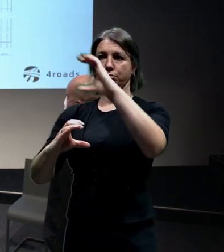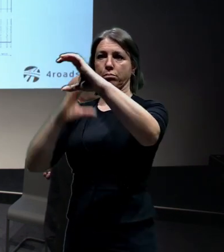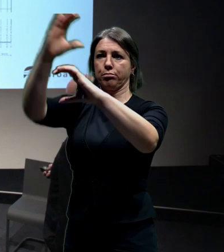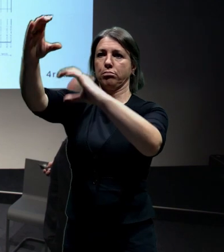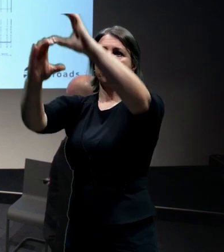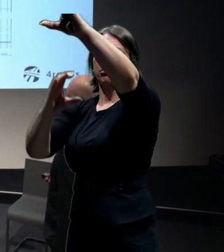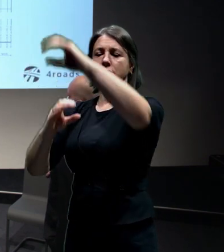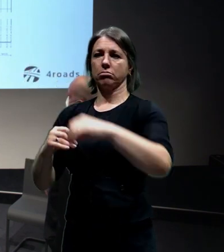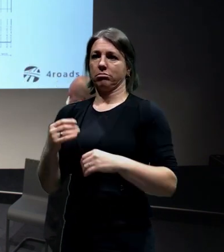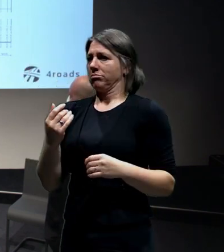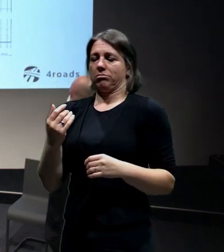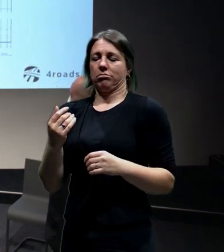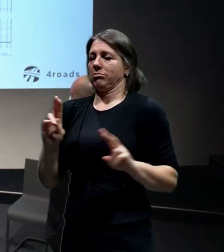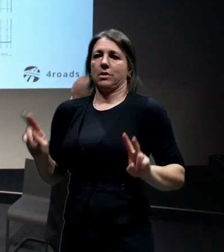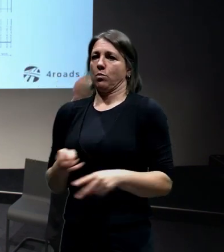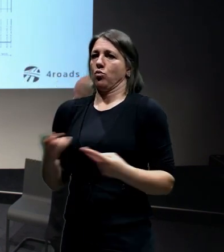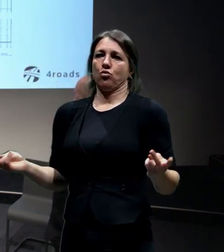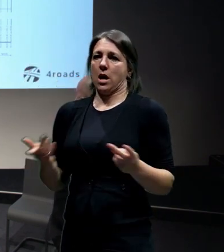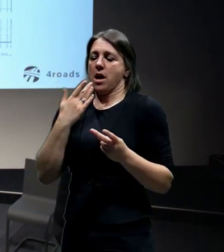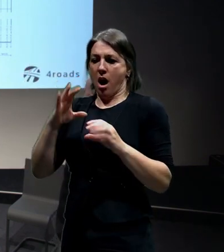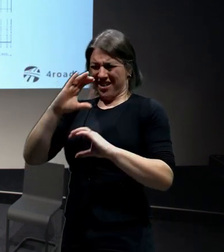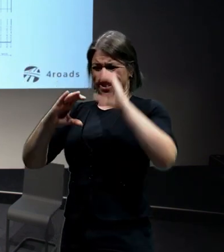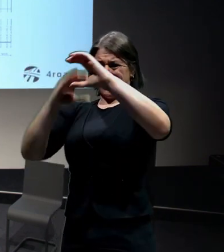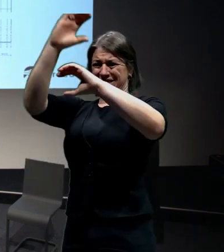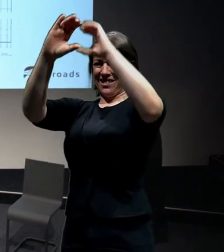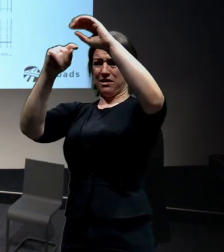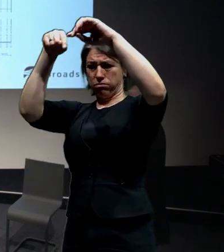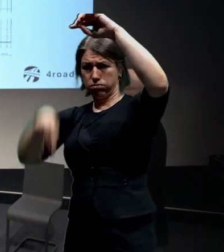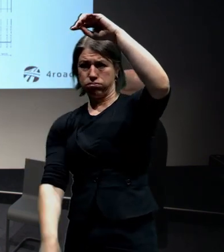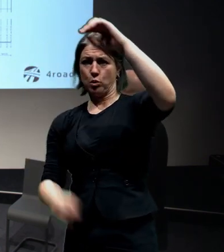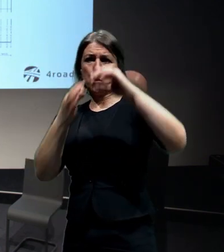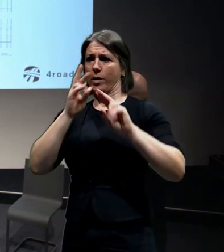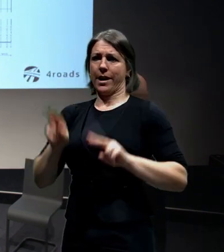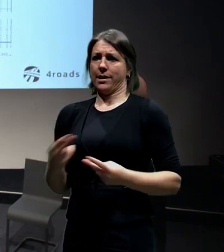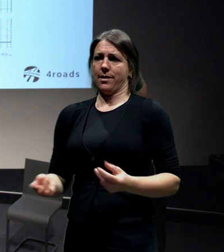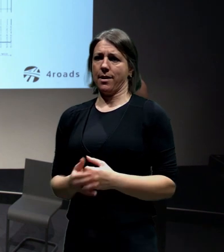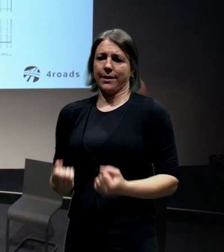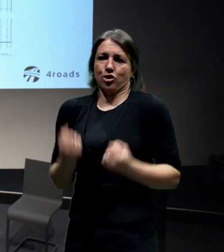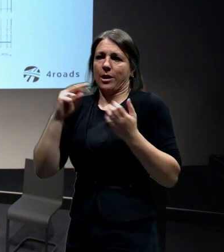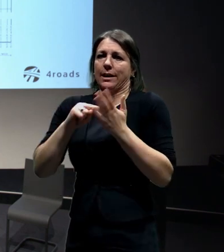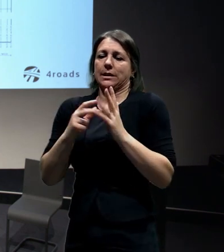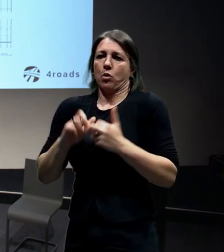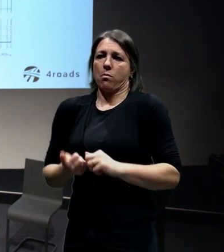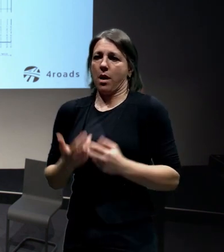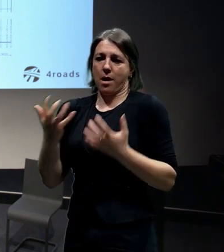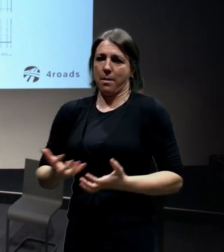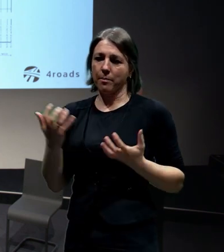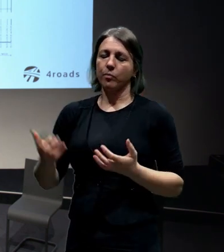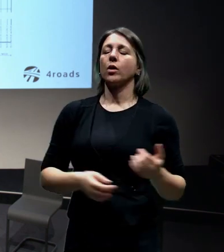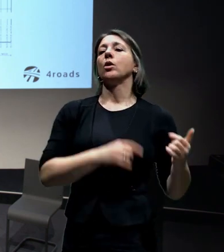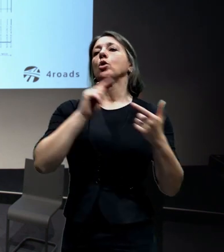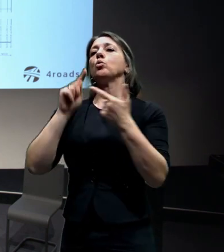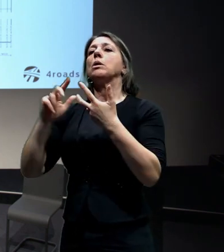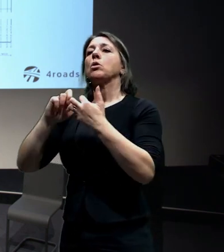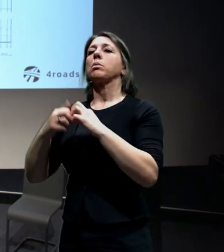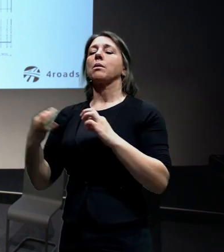tři a půl, což je z hlediska proveditelnosti velmi obtížné. Druhá věc, kterou jsem ukazoval i na obrázkách, tady máme podelný